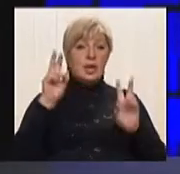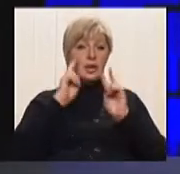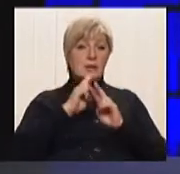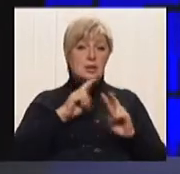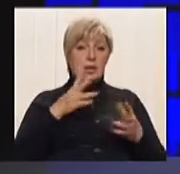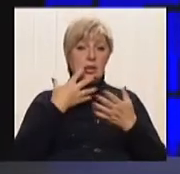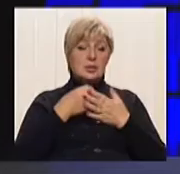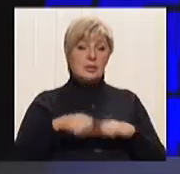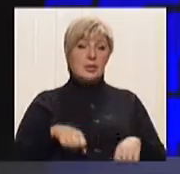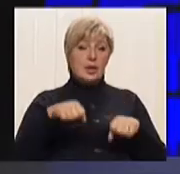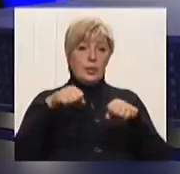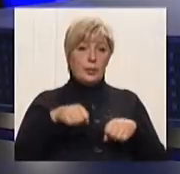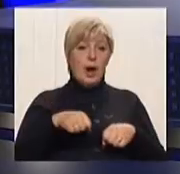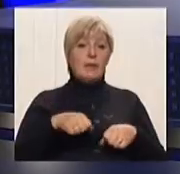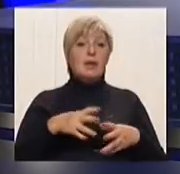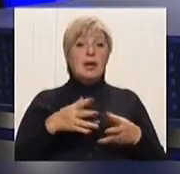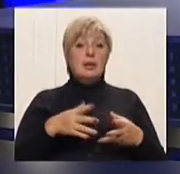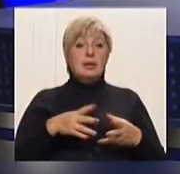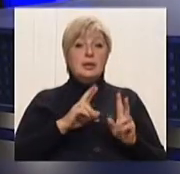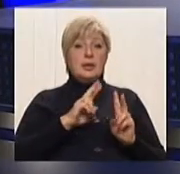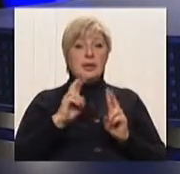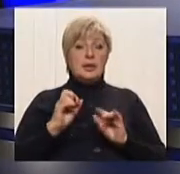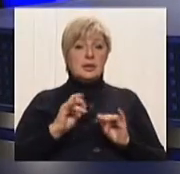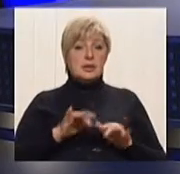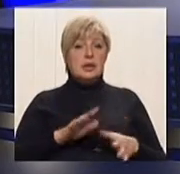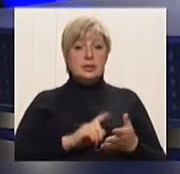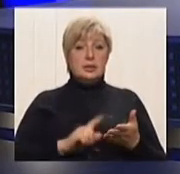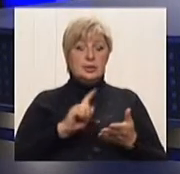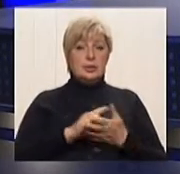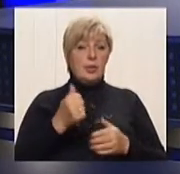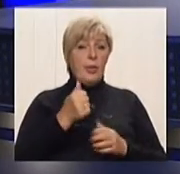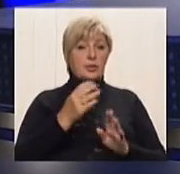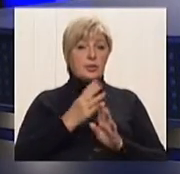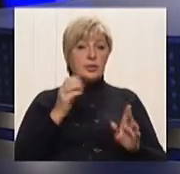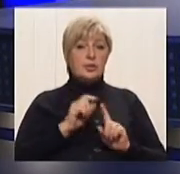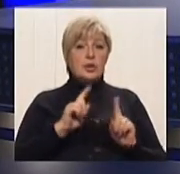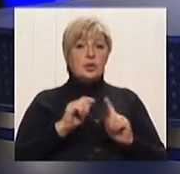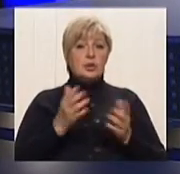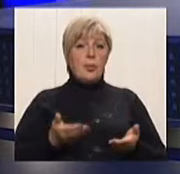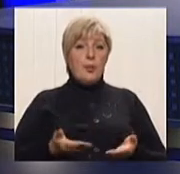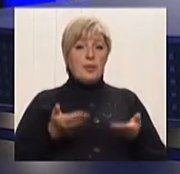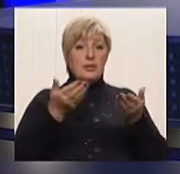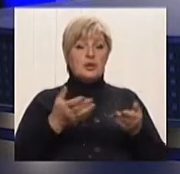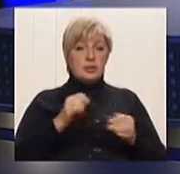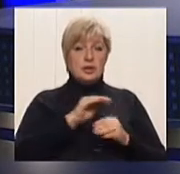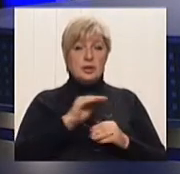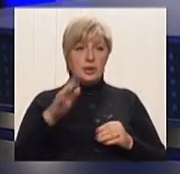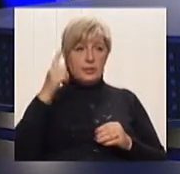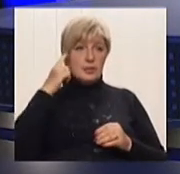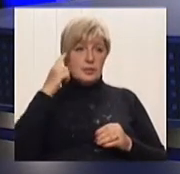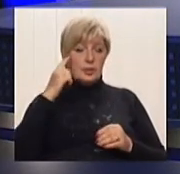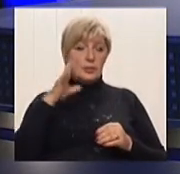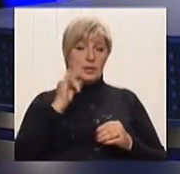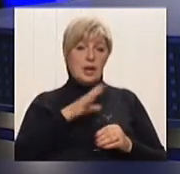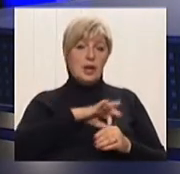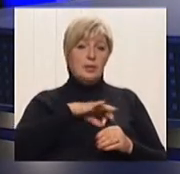своїх прав, так? Які заходи мають бути першочерговими для того, щоб підвищувати рівень свідомості і